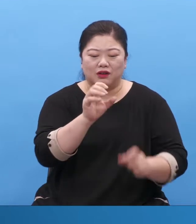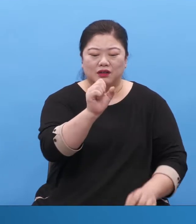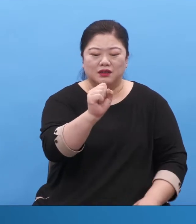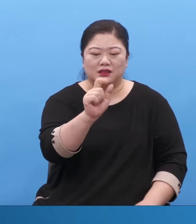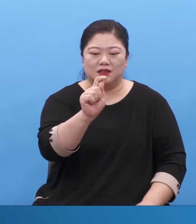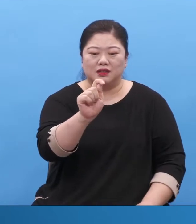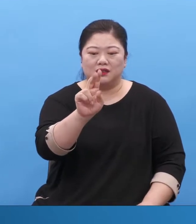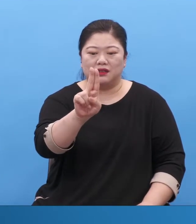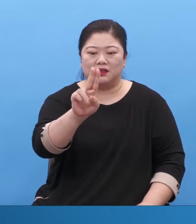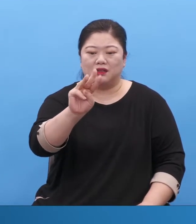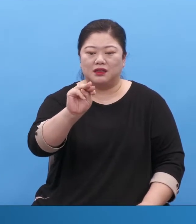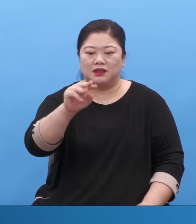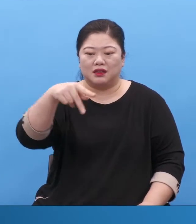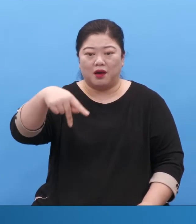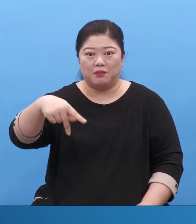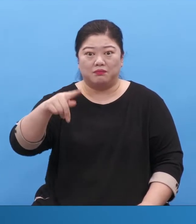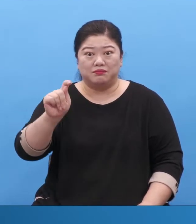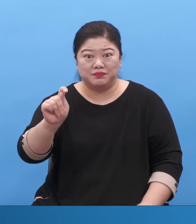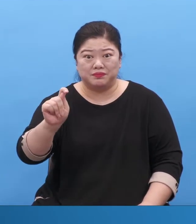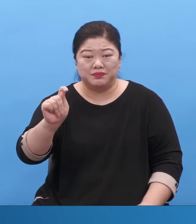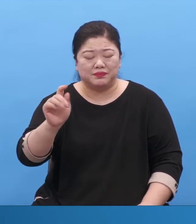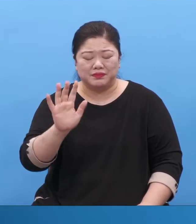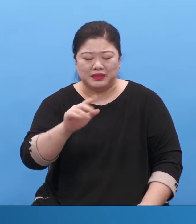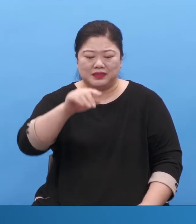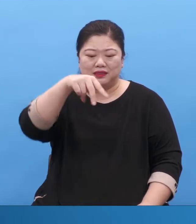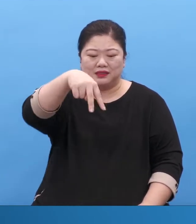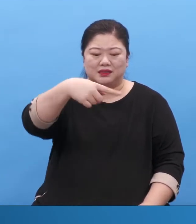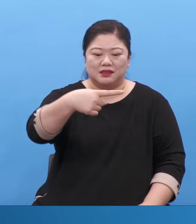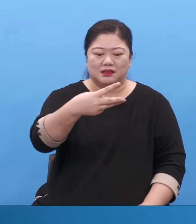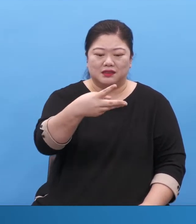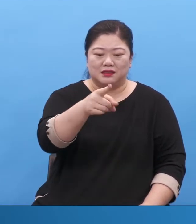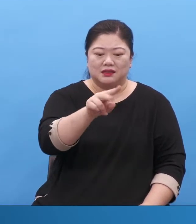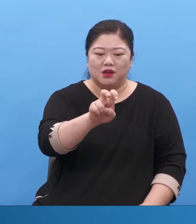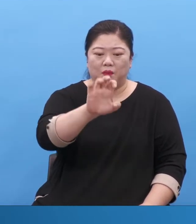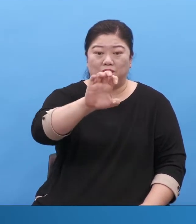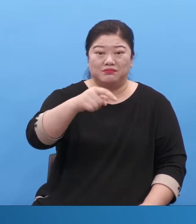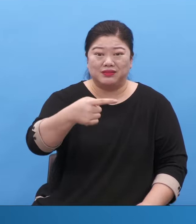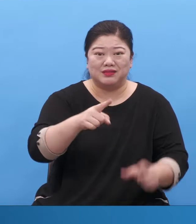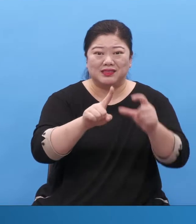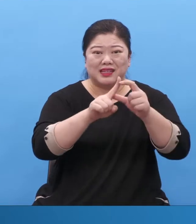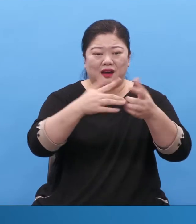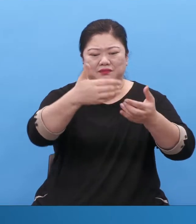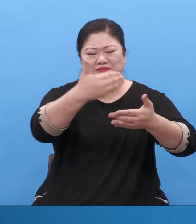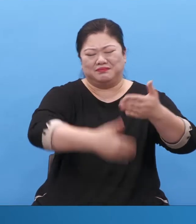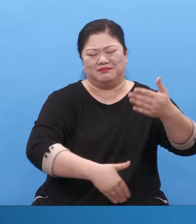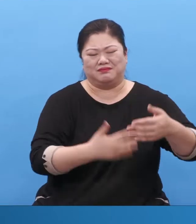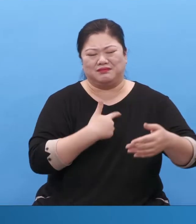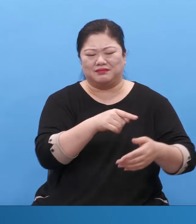영어 단어 중에 거로두기 할 때 스템프라는 단어를 쓰잖아요. 나는 스템프를 인용 안 하고 이걸 인용해요.